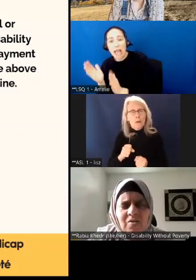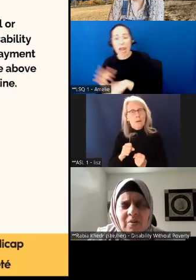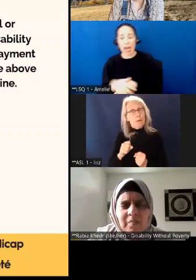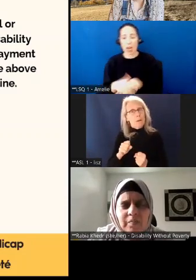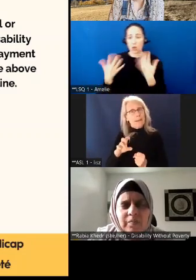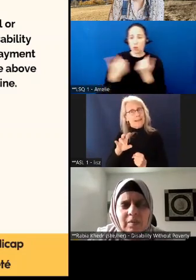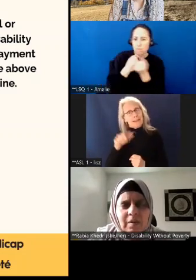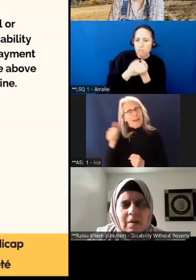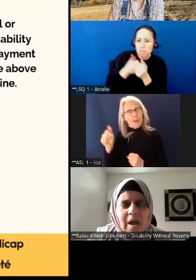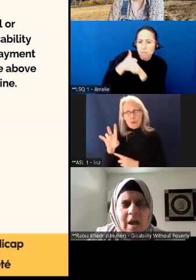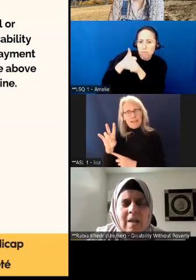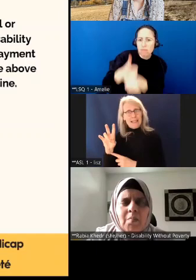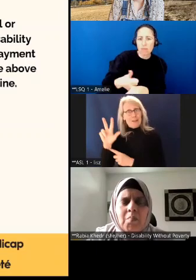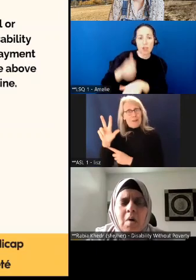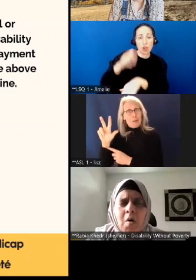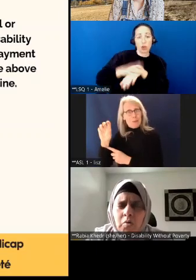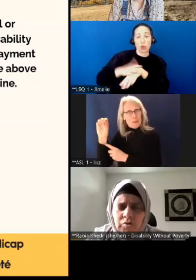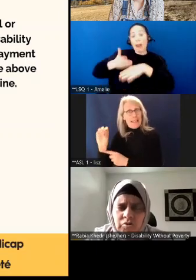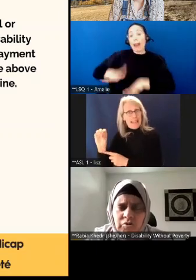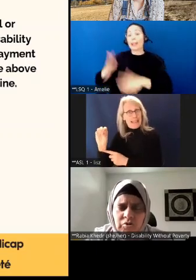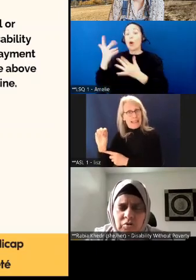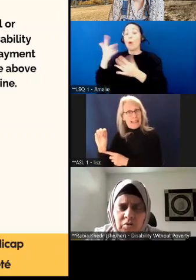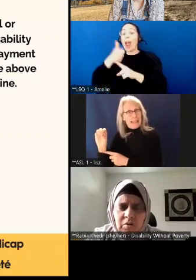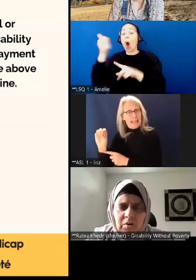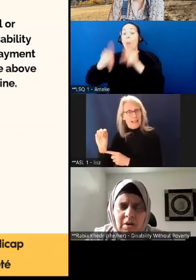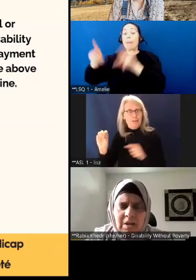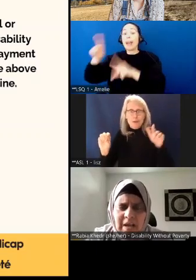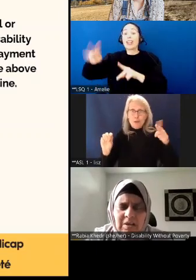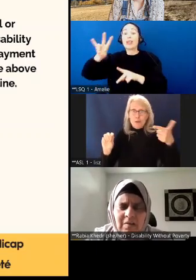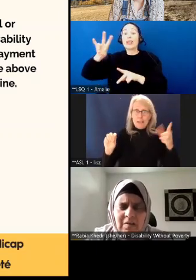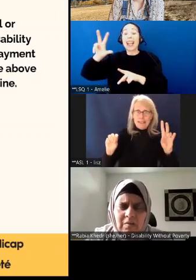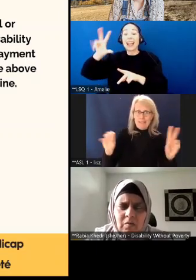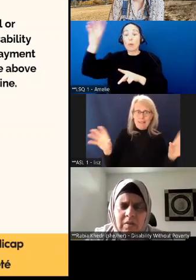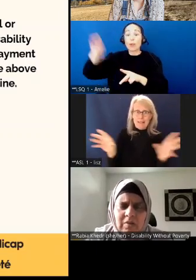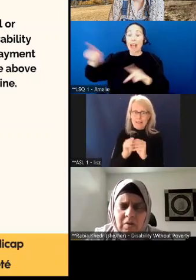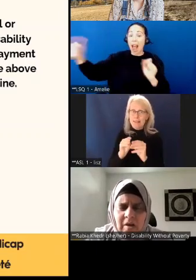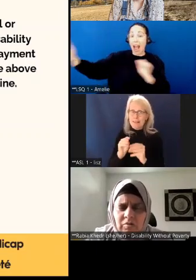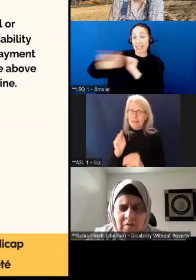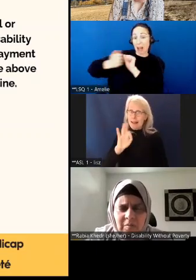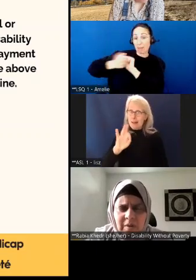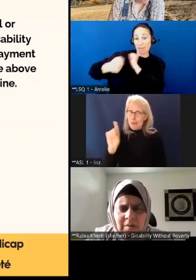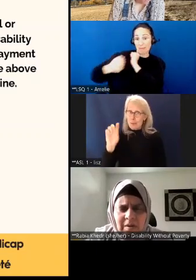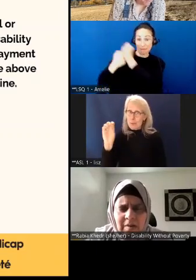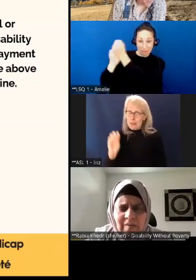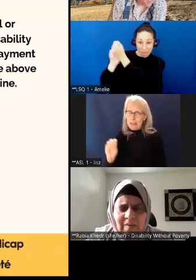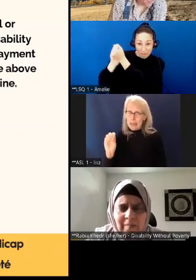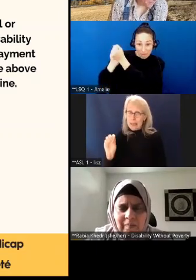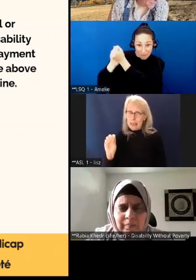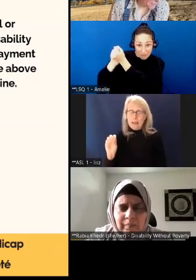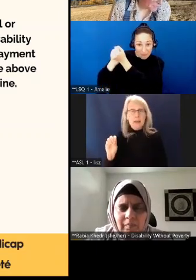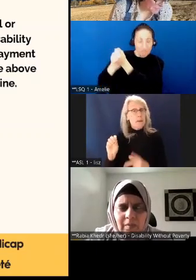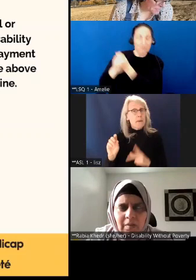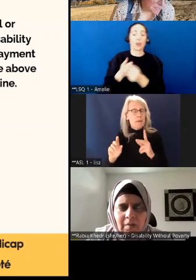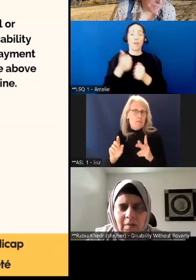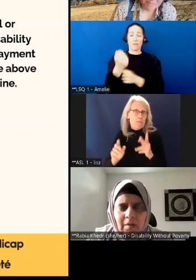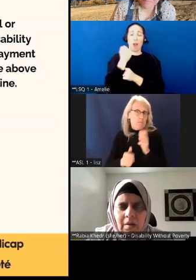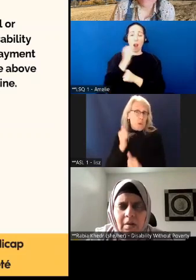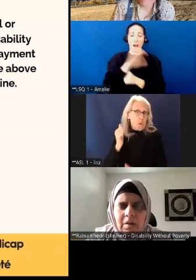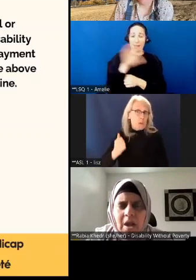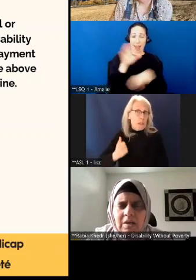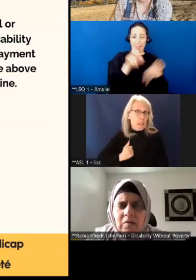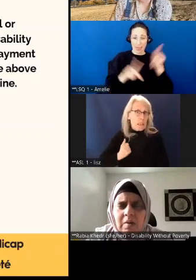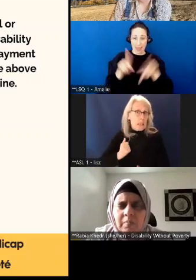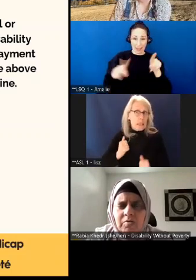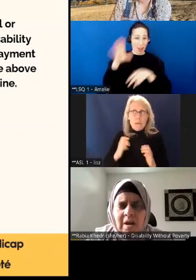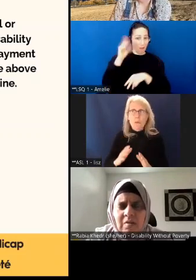73 % des autres Canadiens et Canadiennes. Et la plupart des Canadiens et des Canadiennes